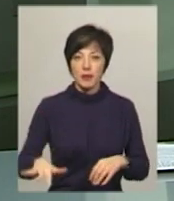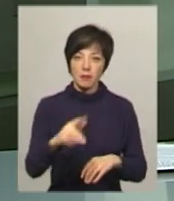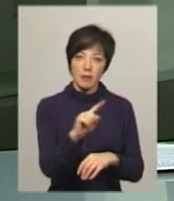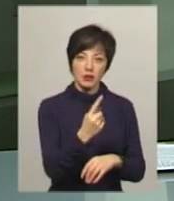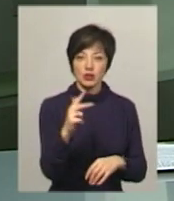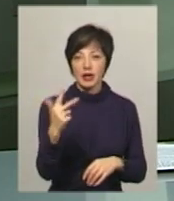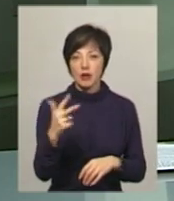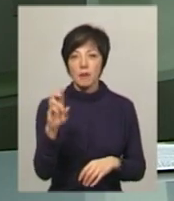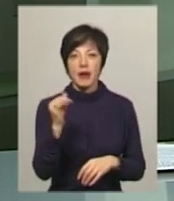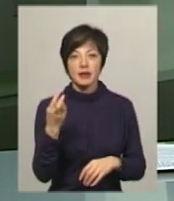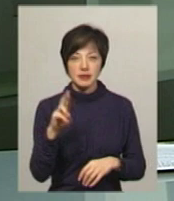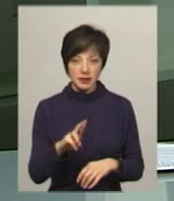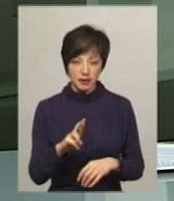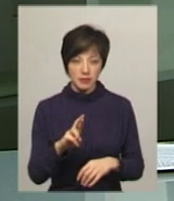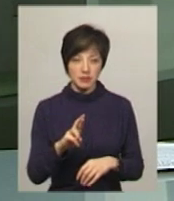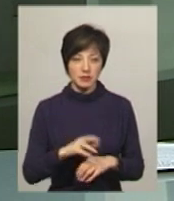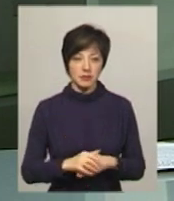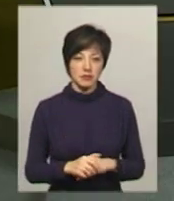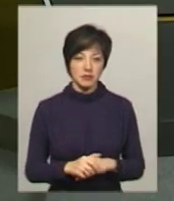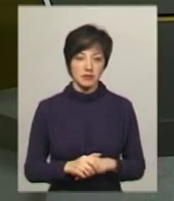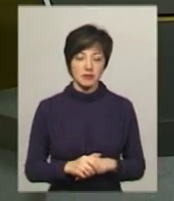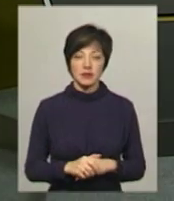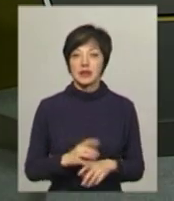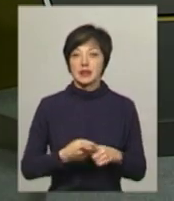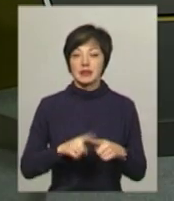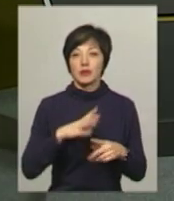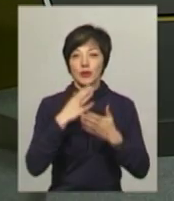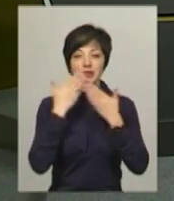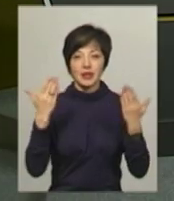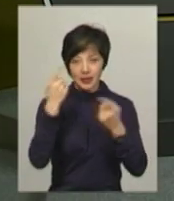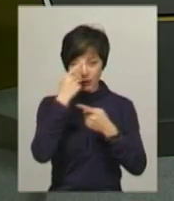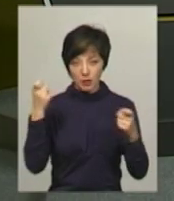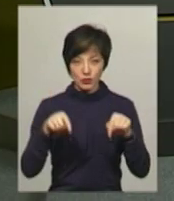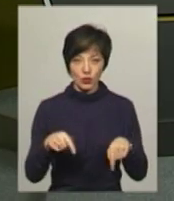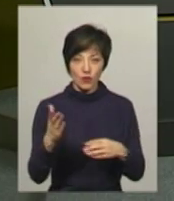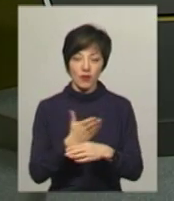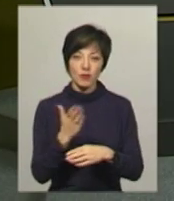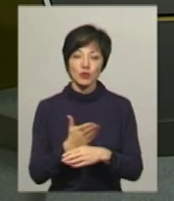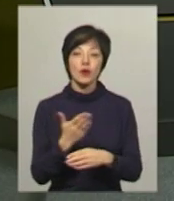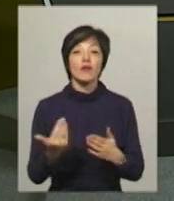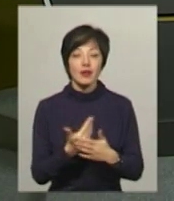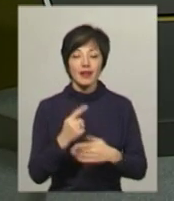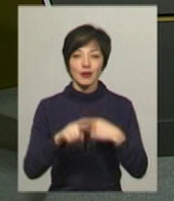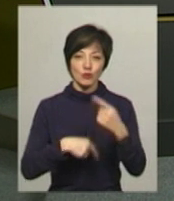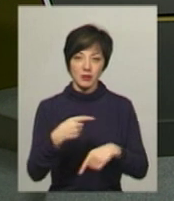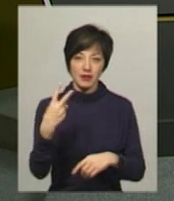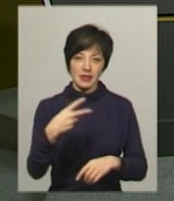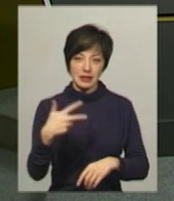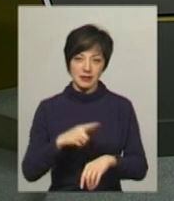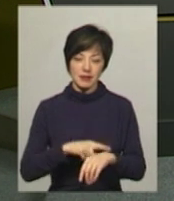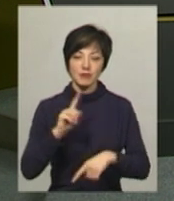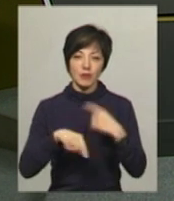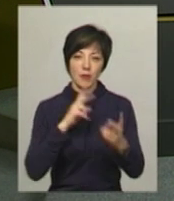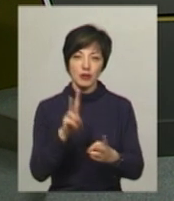-3 березня у Шотландії. Це була остання інформація цього випуску. Наступний дивіться вже о 20.30.